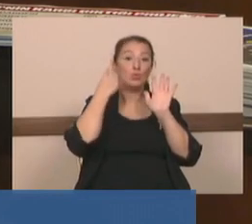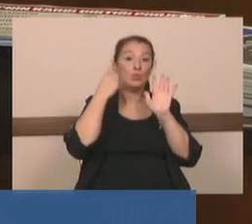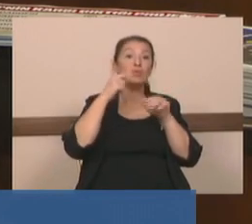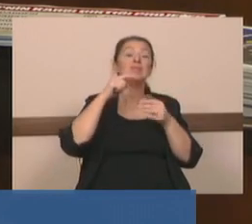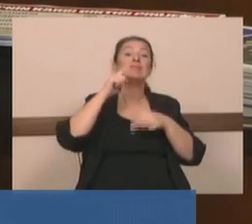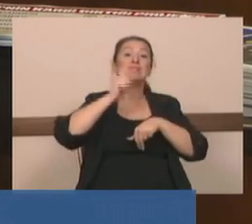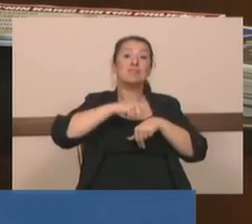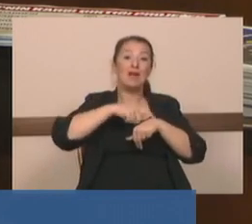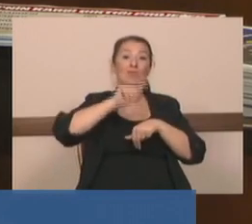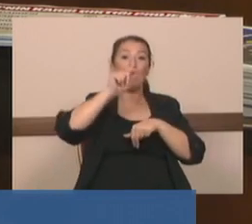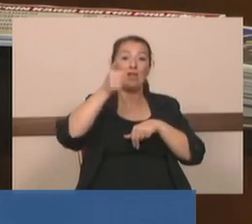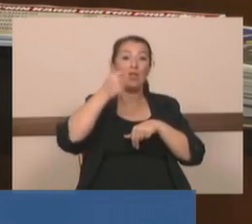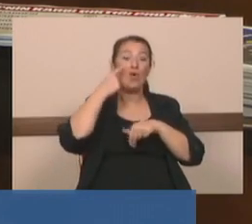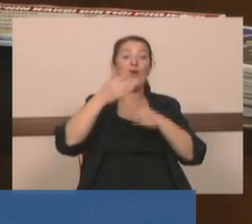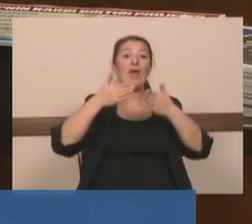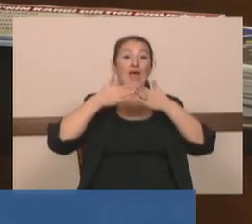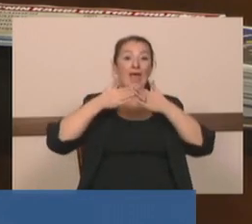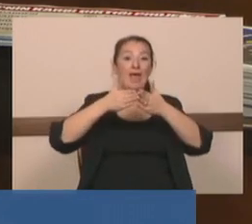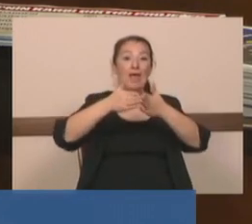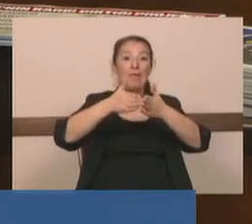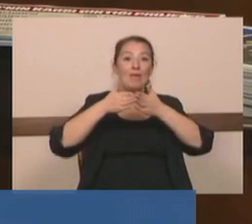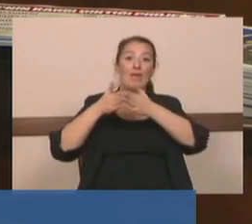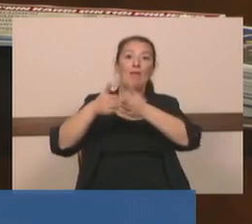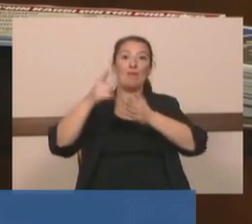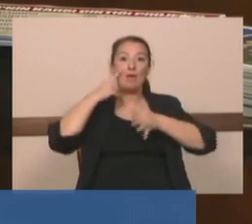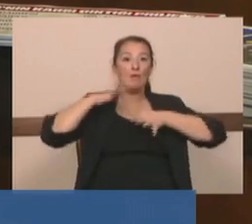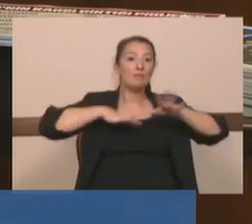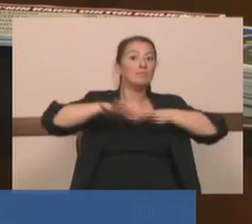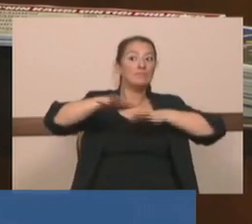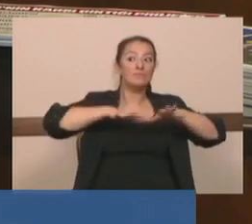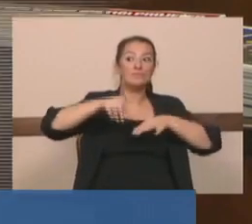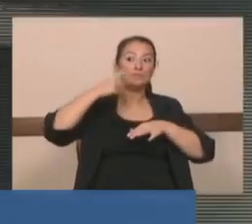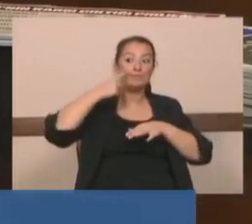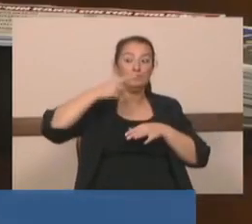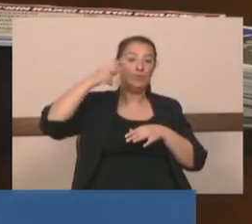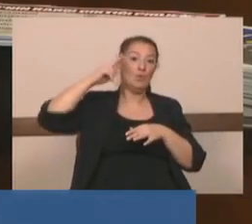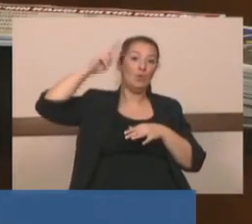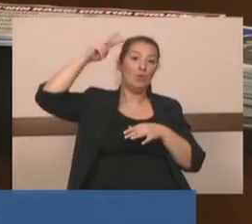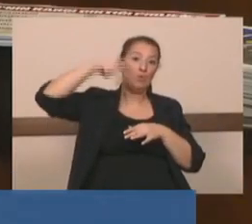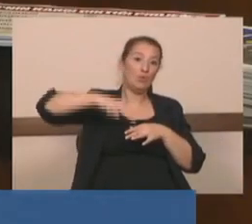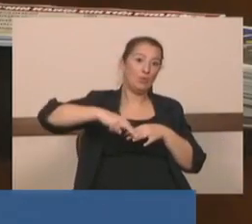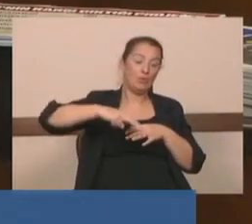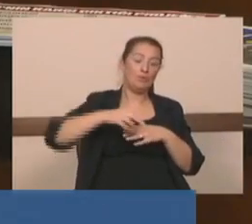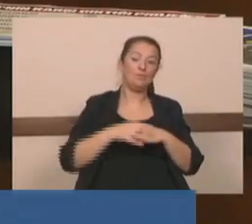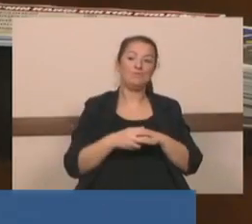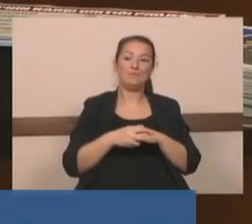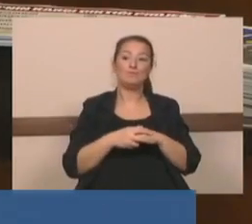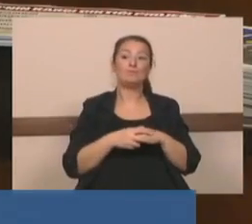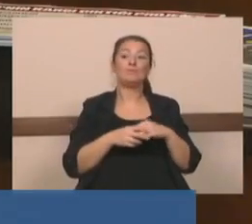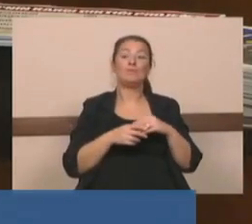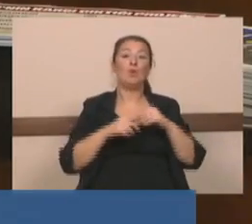gemi trafiğinin uydudaki resmidir. Uydudaki resmidir. Şu anda